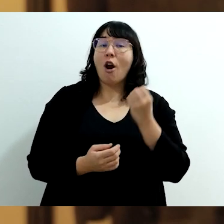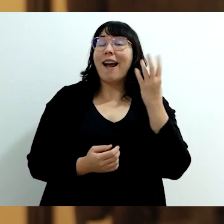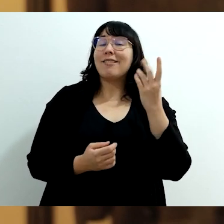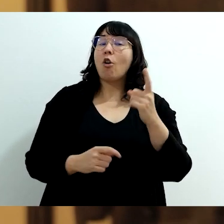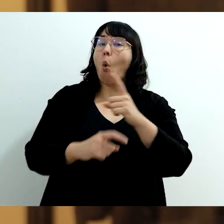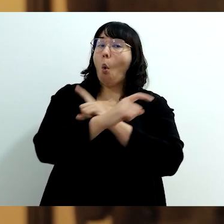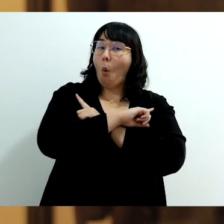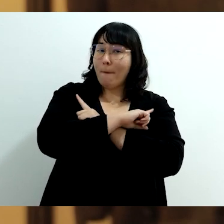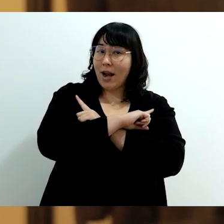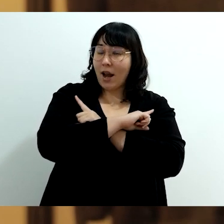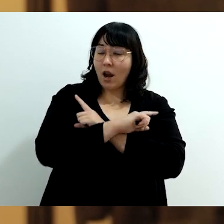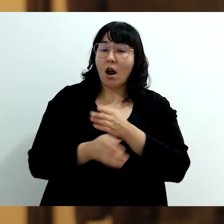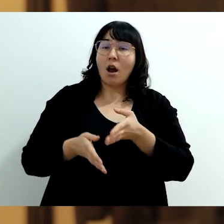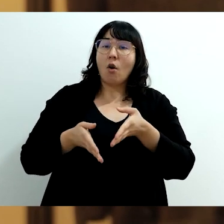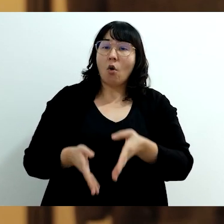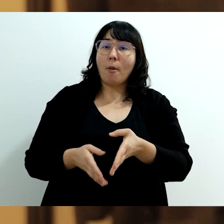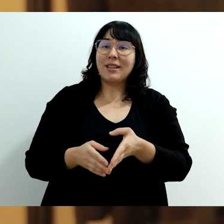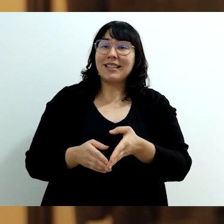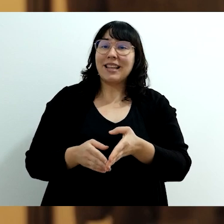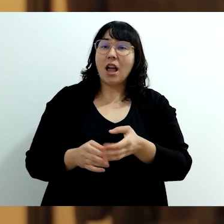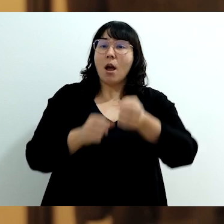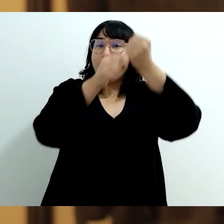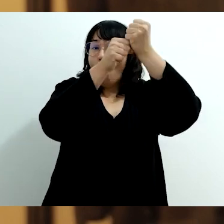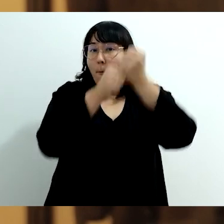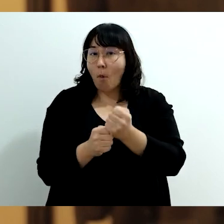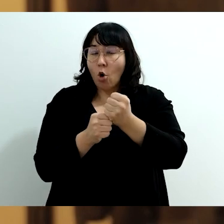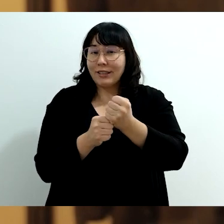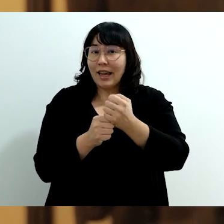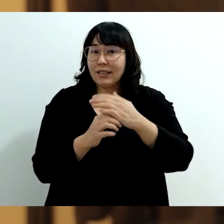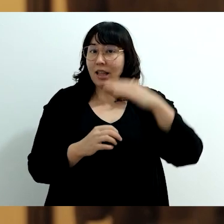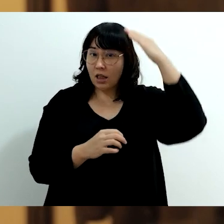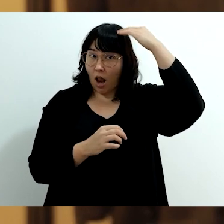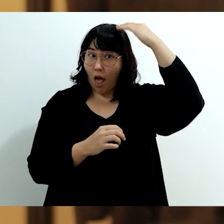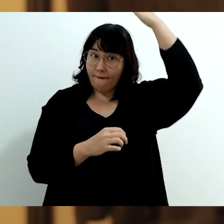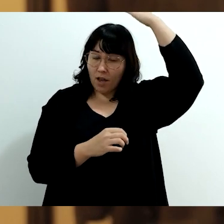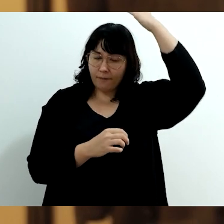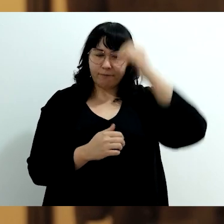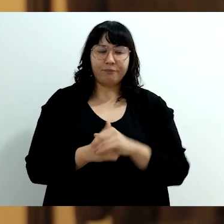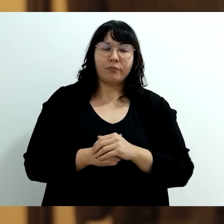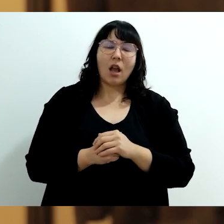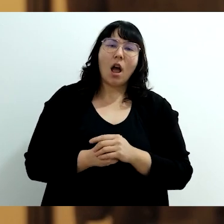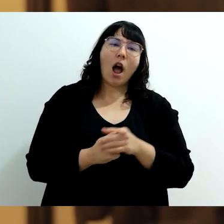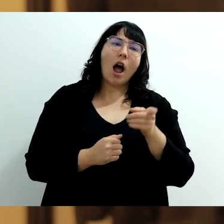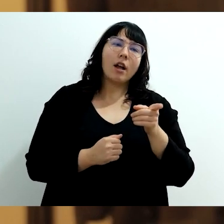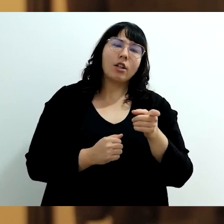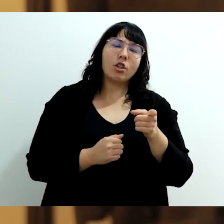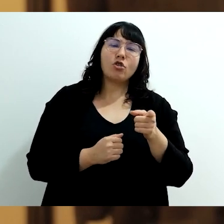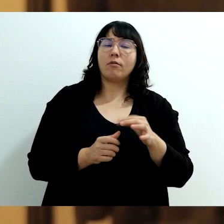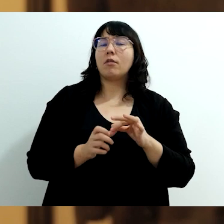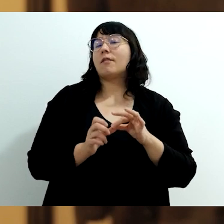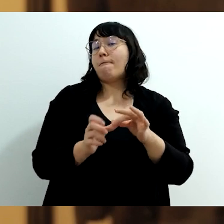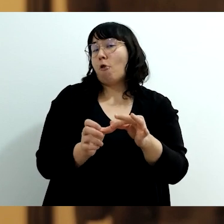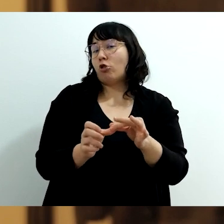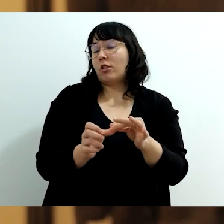umjesto nadgrubnog spomenika iznad glave muškog pokojnika, kao njegova duhovna zamena. Ovaj štap je napravljen kao vrsta